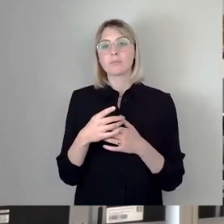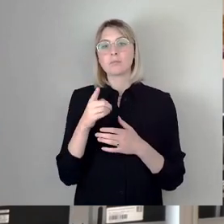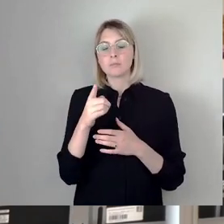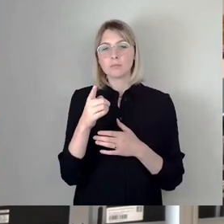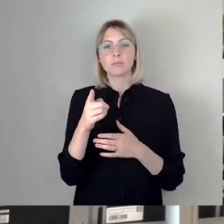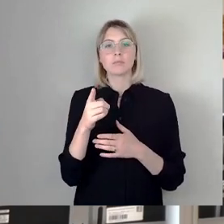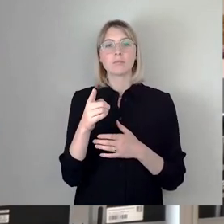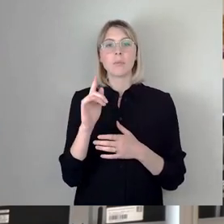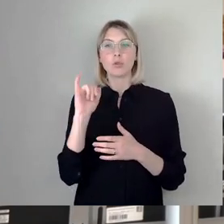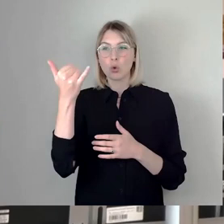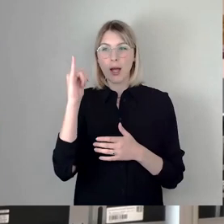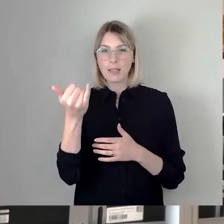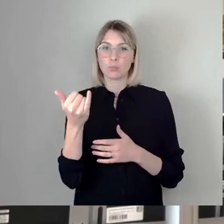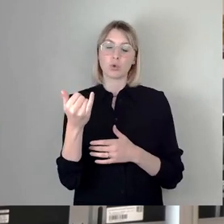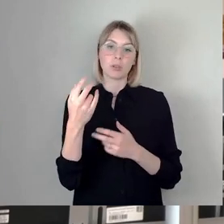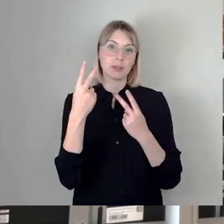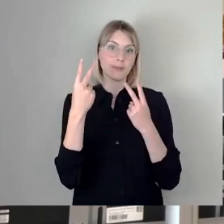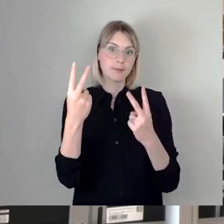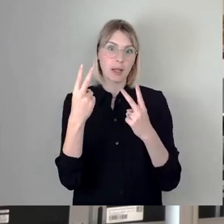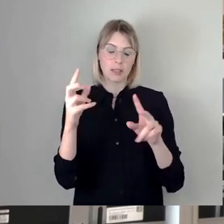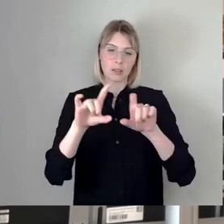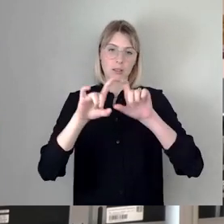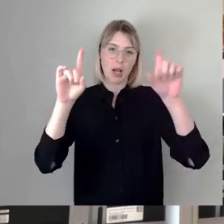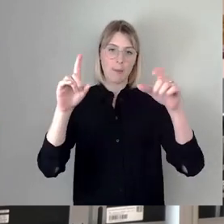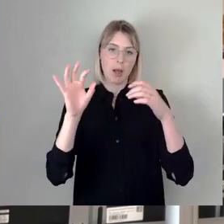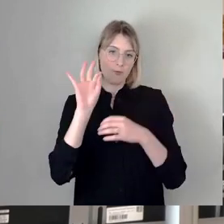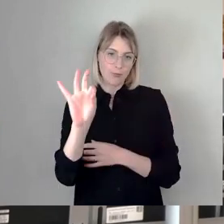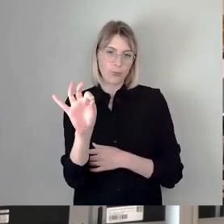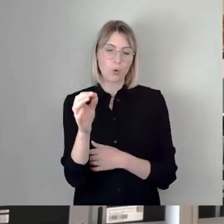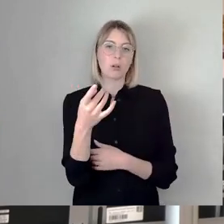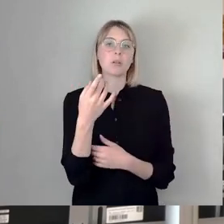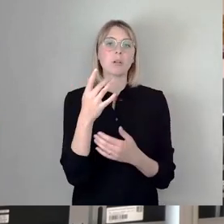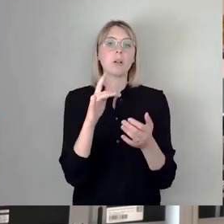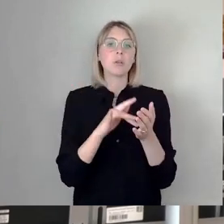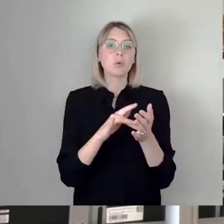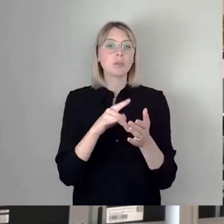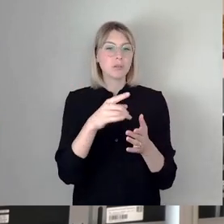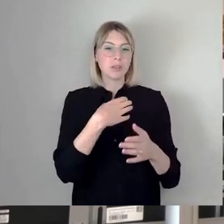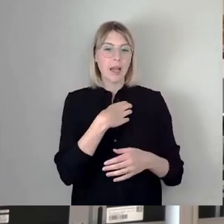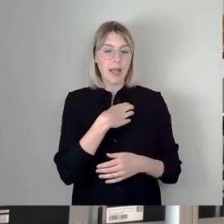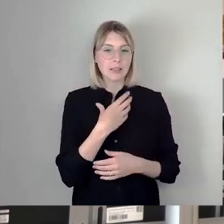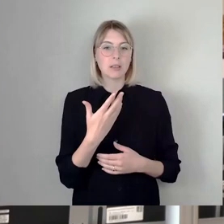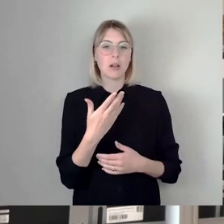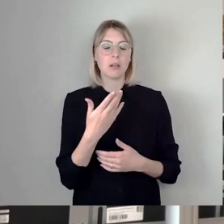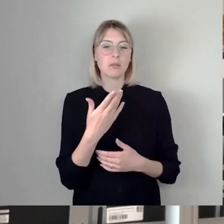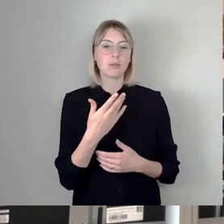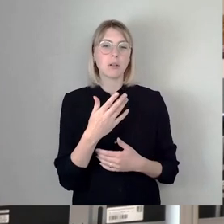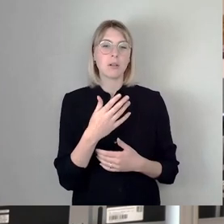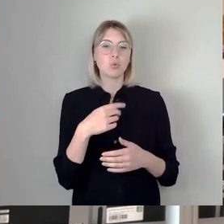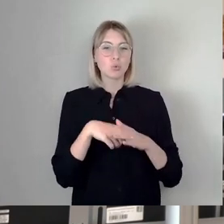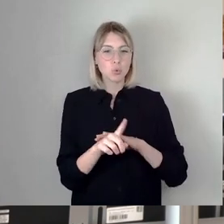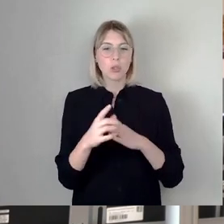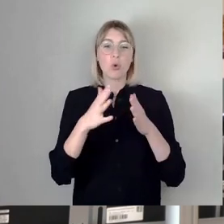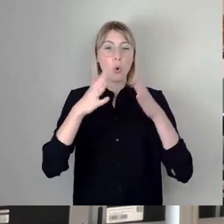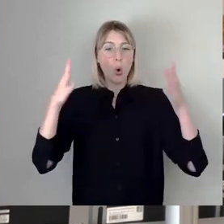unwahrscheinlich großer Bedeutung sind und dass allein die Stadt Dresden durch Groß-Events bis zu 700.000 Euro